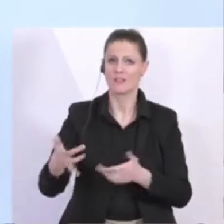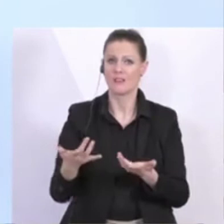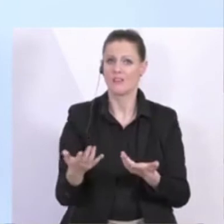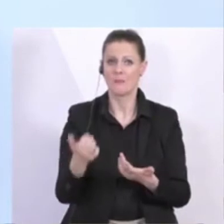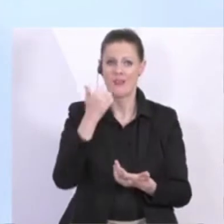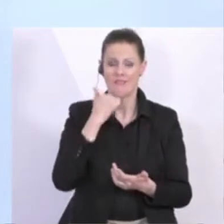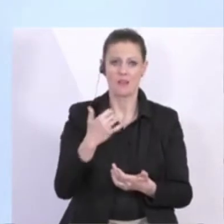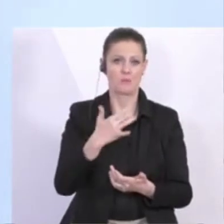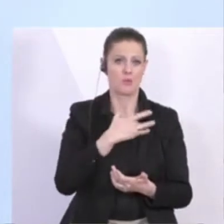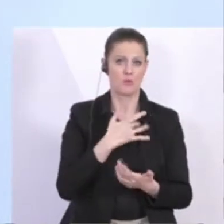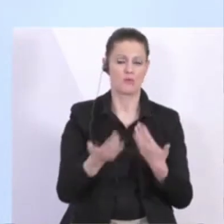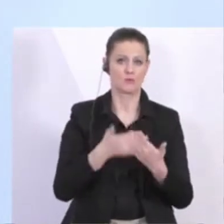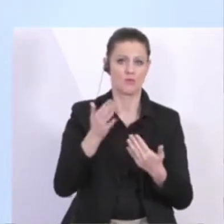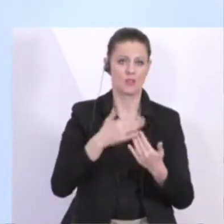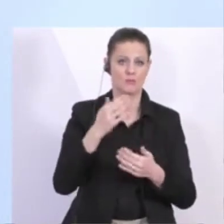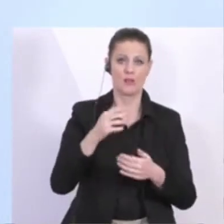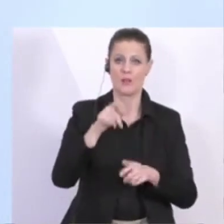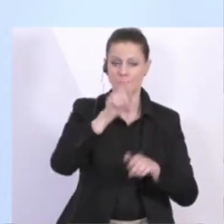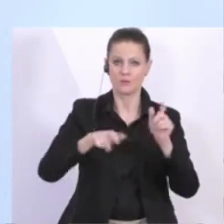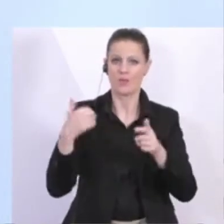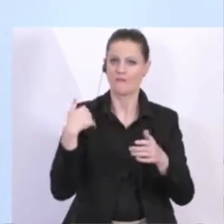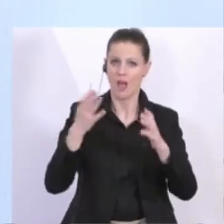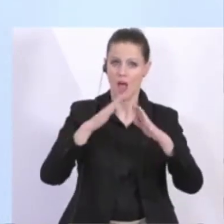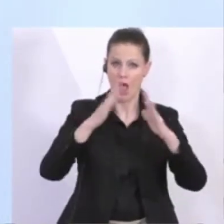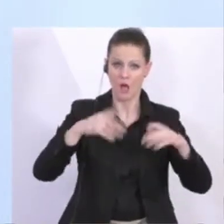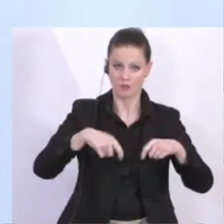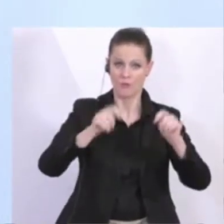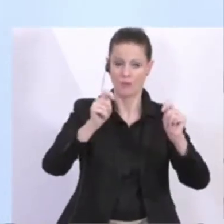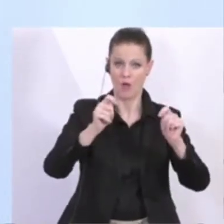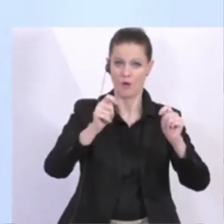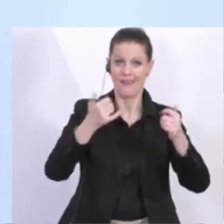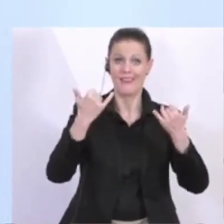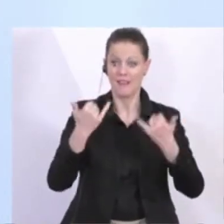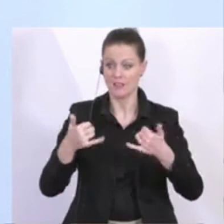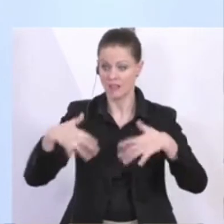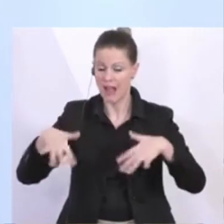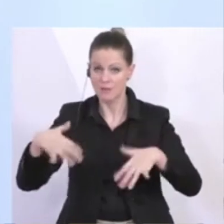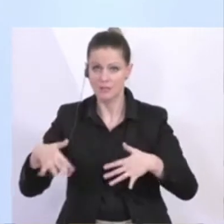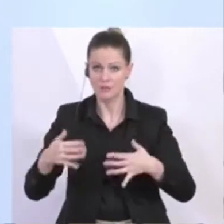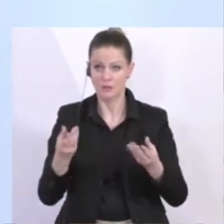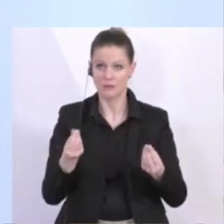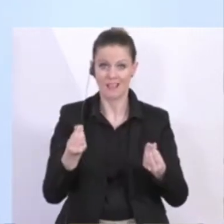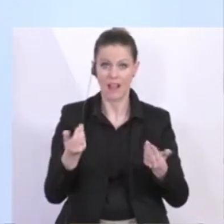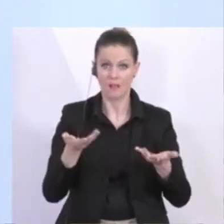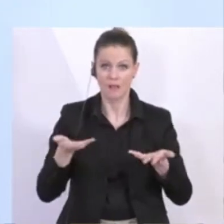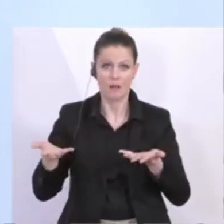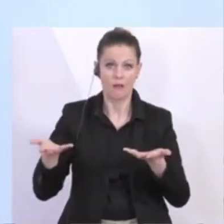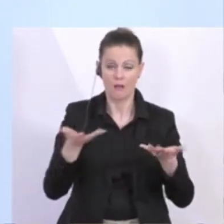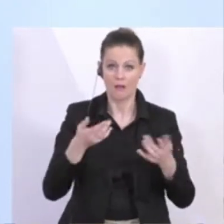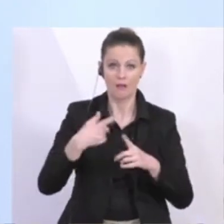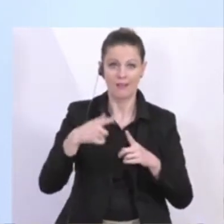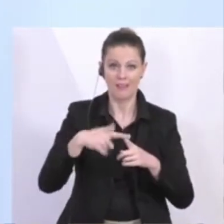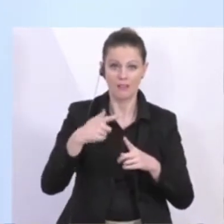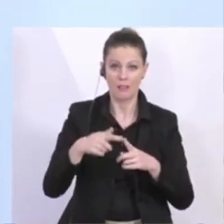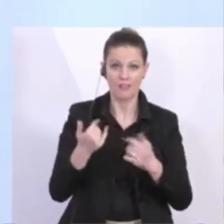die jetzt ihren Job verlieren oder weniger verdienen und aufgrund der Situation nicht in der Lage sind, ihre Kreditraten